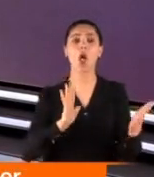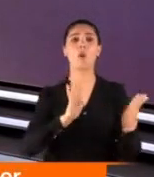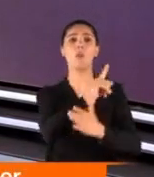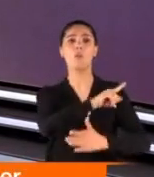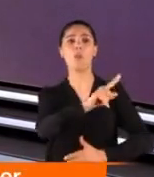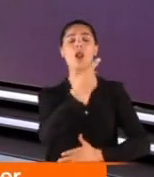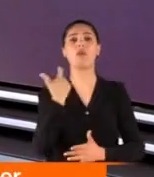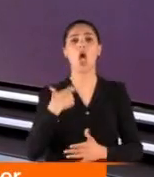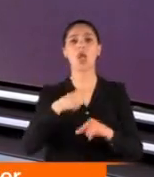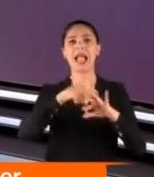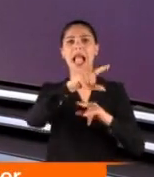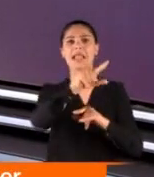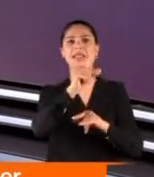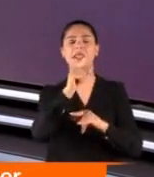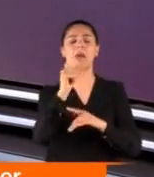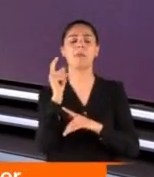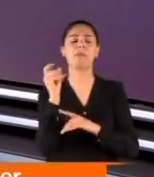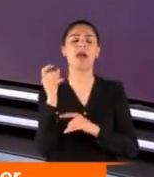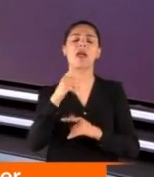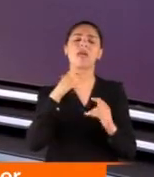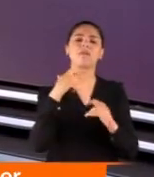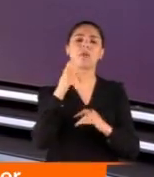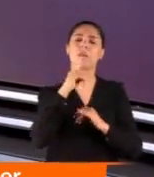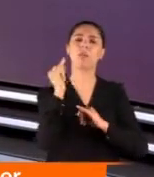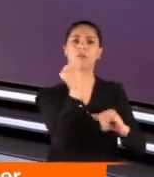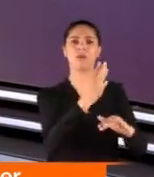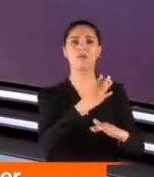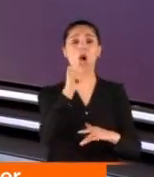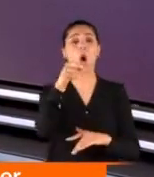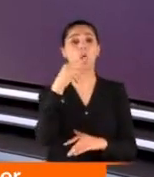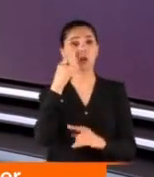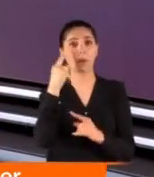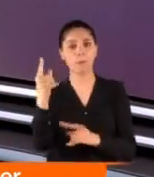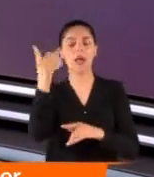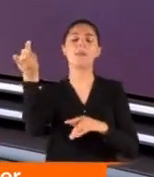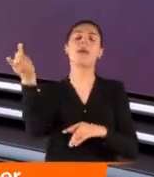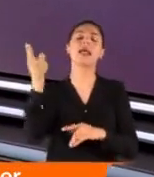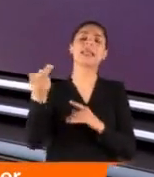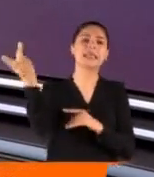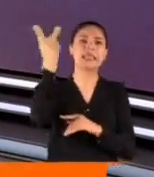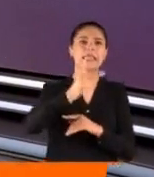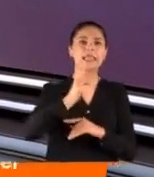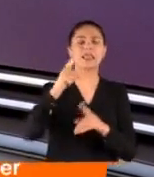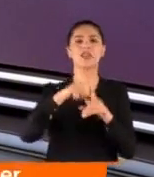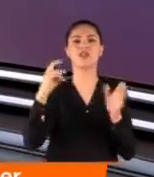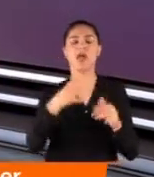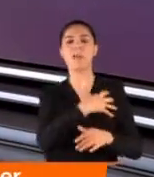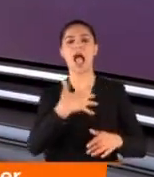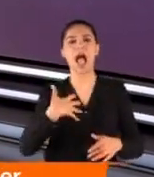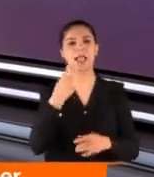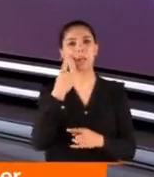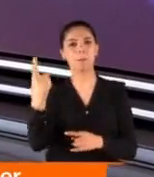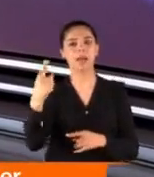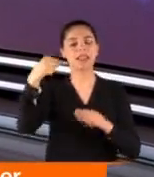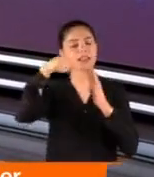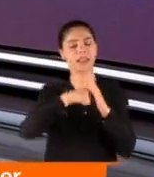Muhalefete özellikle HDP'ye sert göndermeleri vardı Erdoğan'ın. Şimdi gidelim o konuşmaya. Ardından ikinci parantezi Diyarbakır annelerine açacağız. Ve